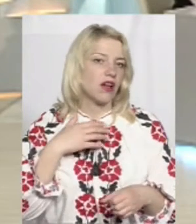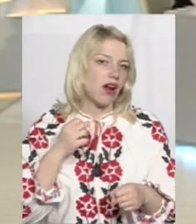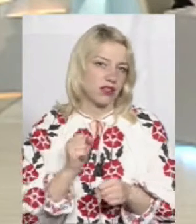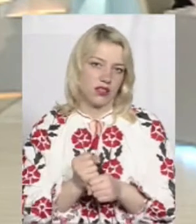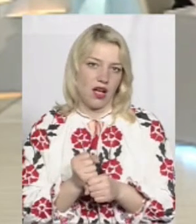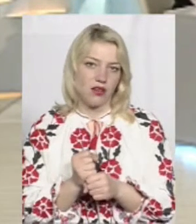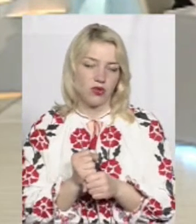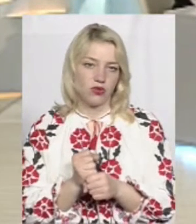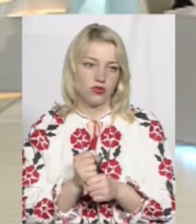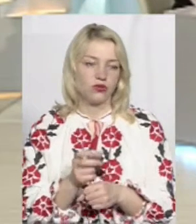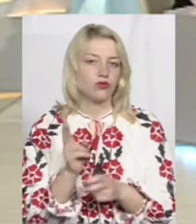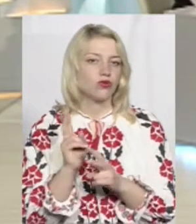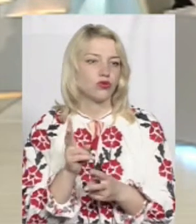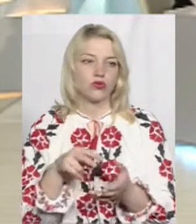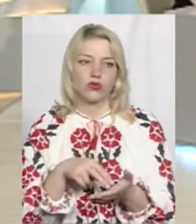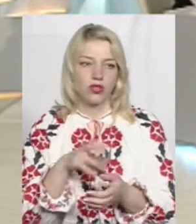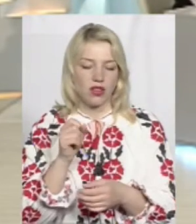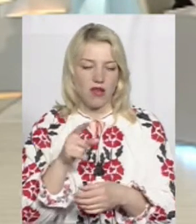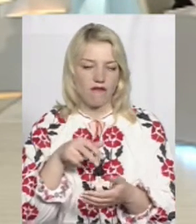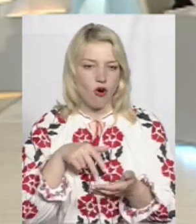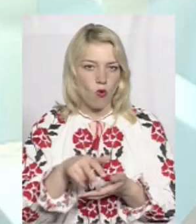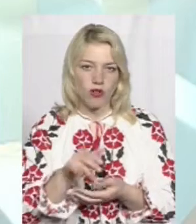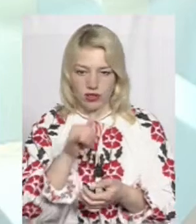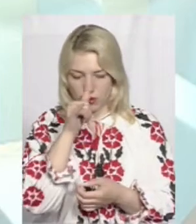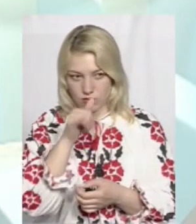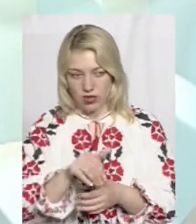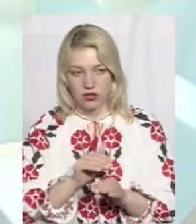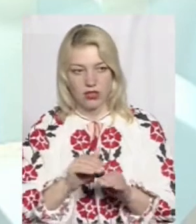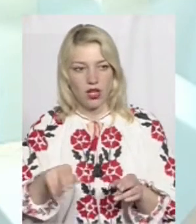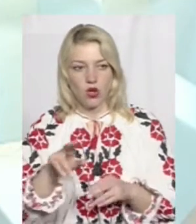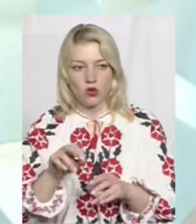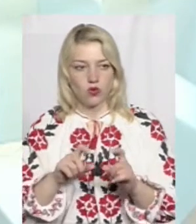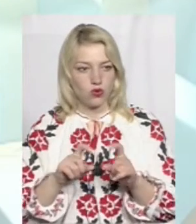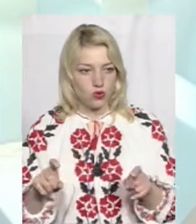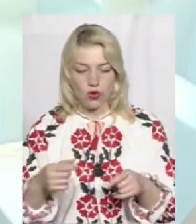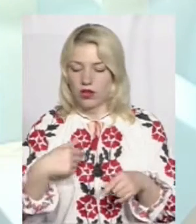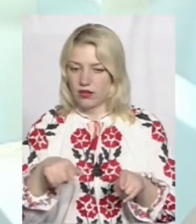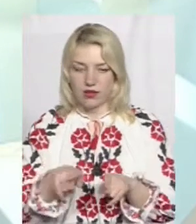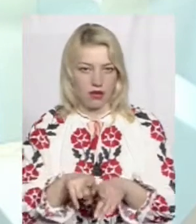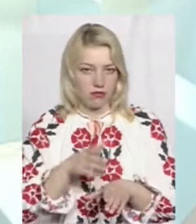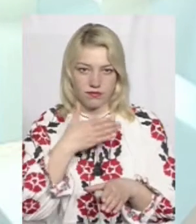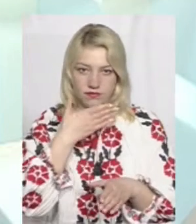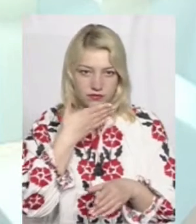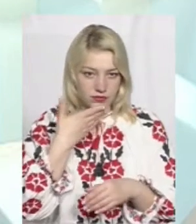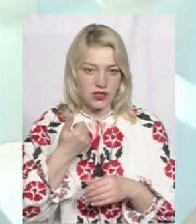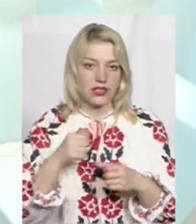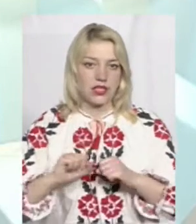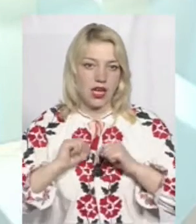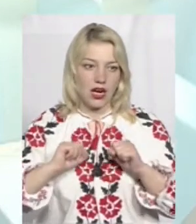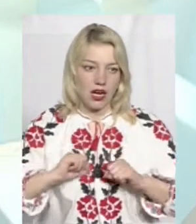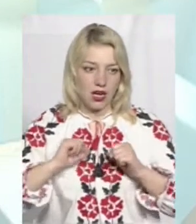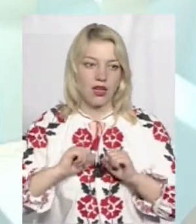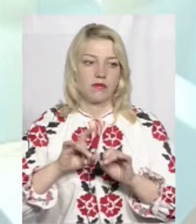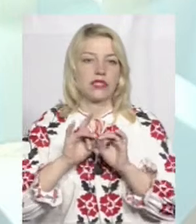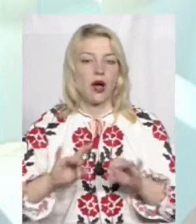щоб хтось стояв на вході і не допускав дітей до школи, ми настільки не йдемо. Ми все-таки стараємося